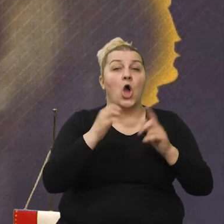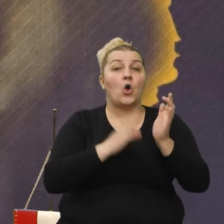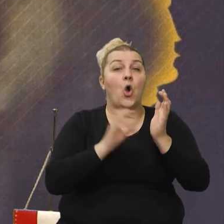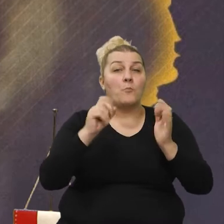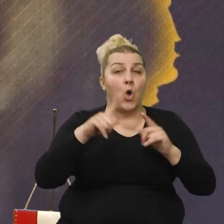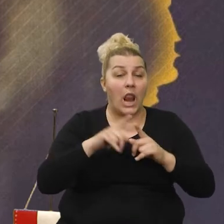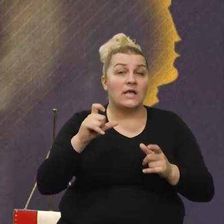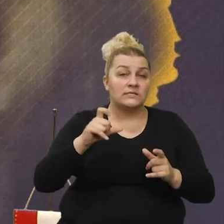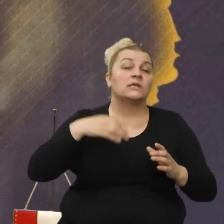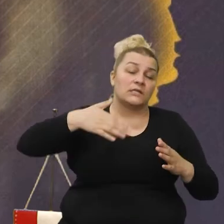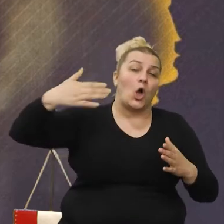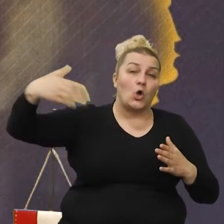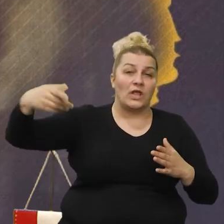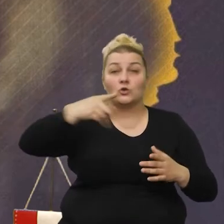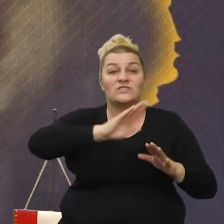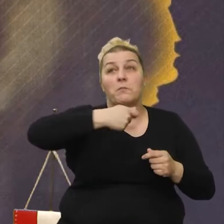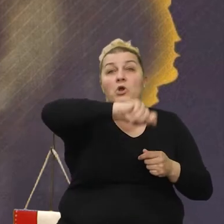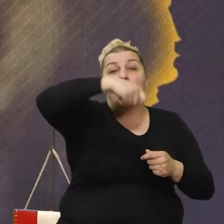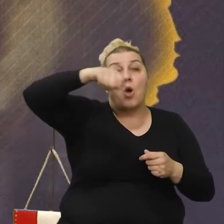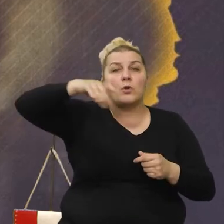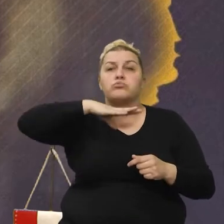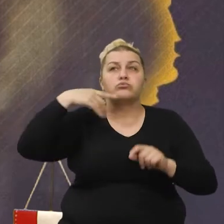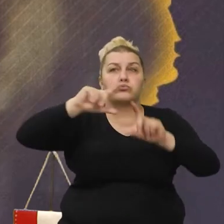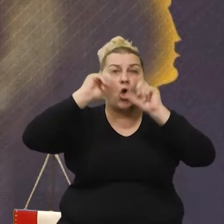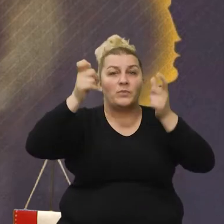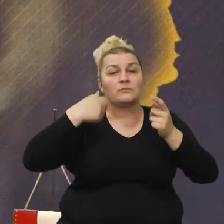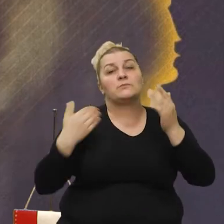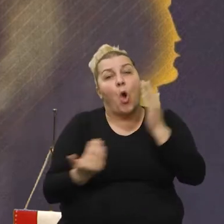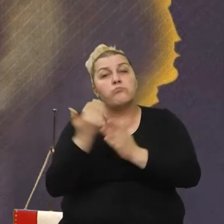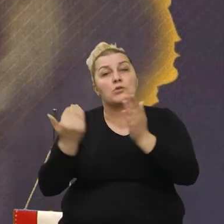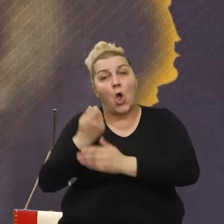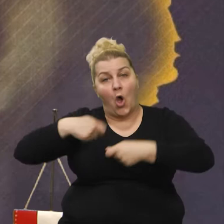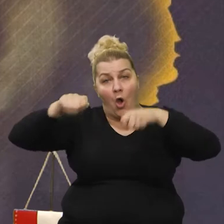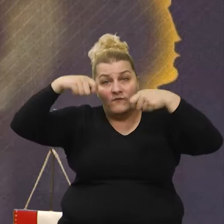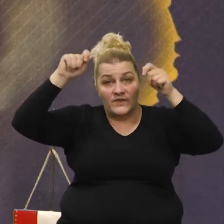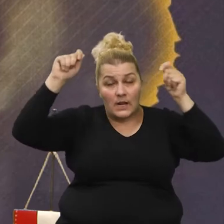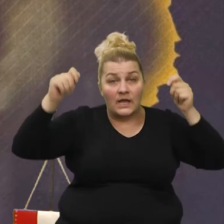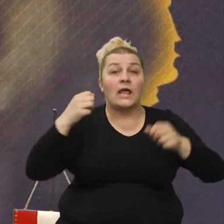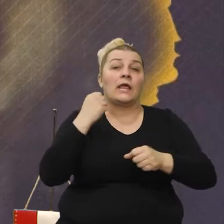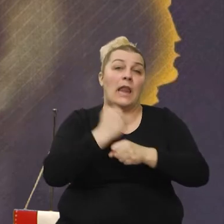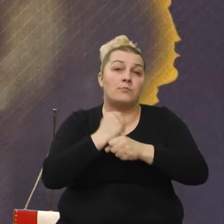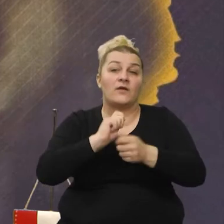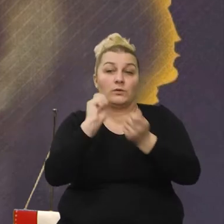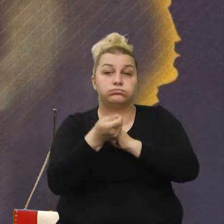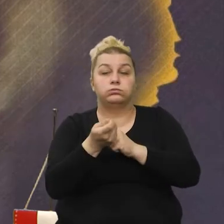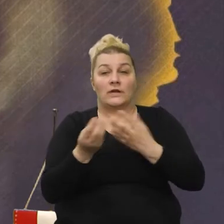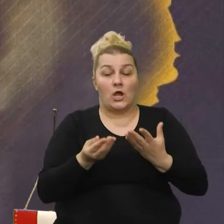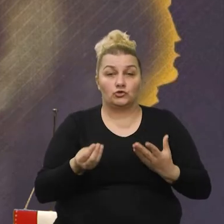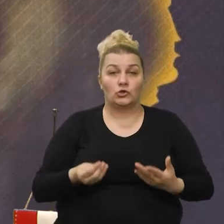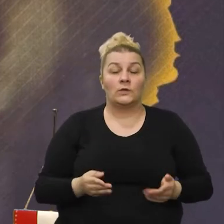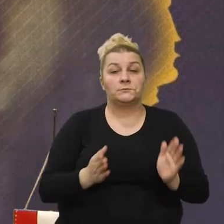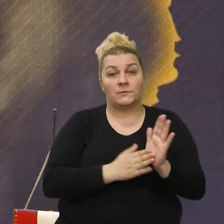i tako dalje i tako dalje. Masu tih objekata smo mi obnovili i stavili u funkciju. Recimo objekat